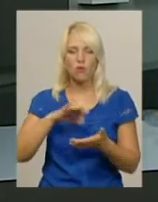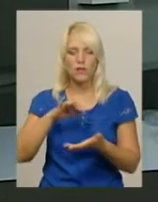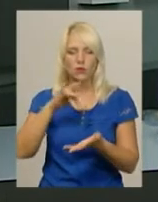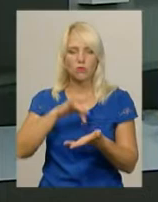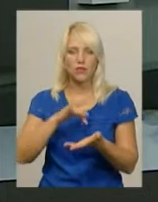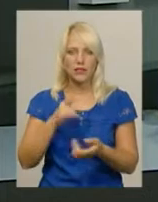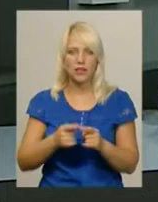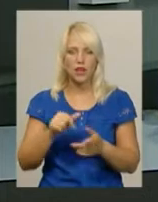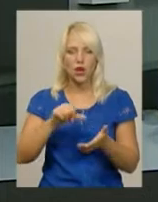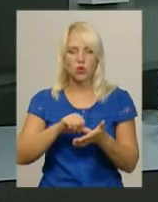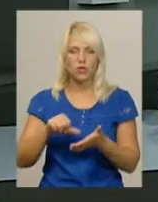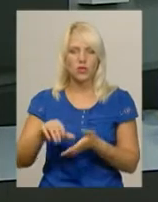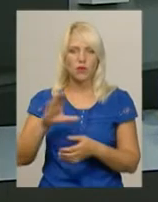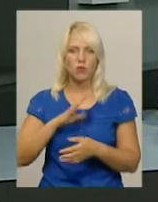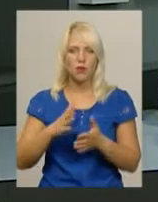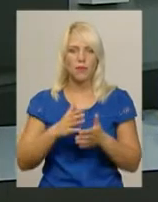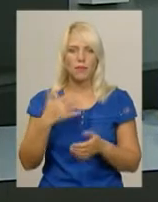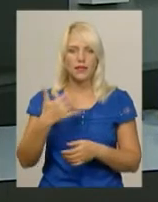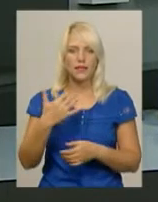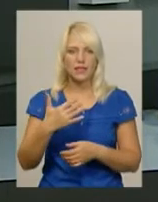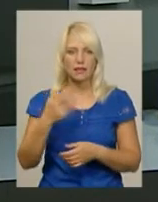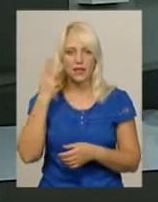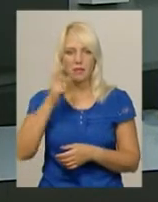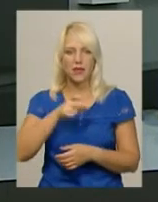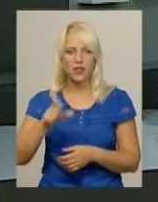в області. Учасниками стали більше півсотні хмельницян.